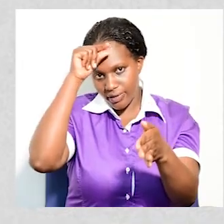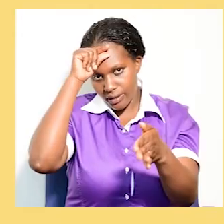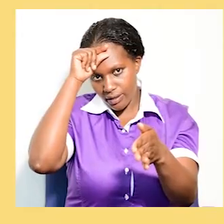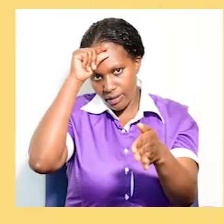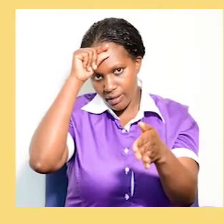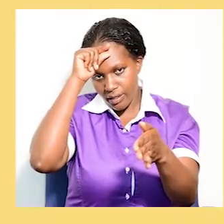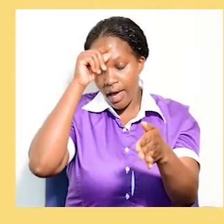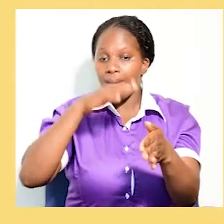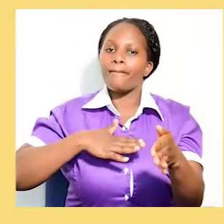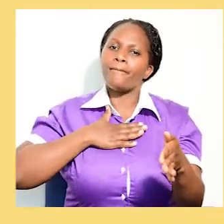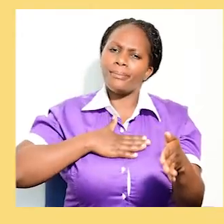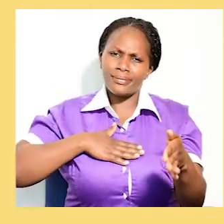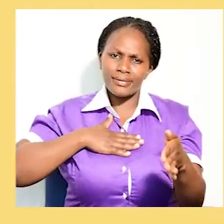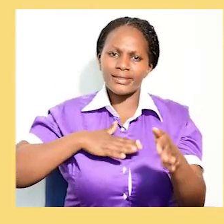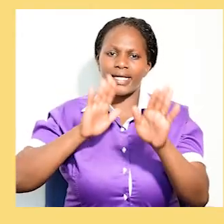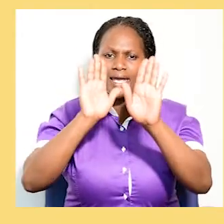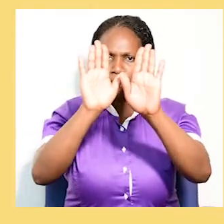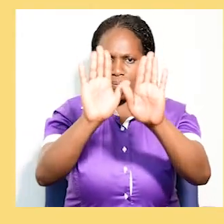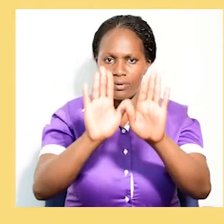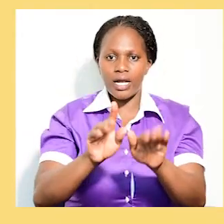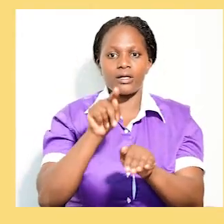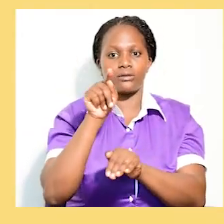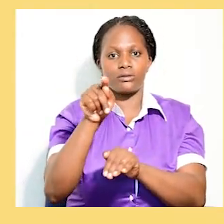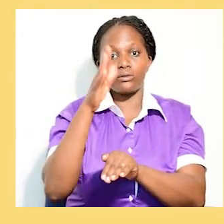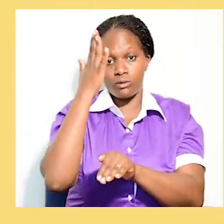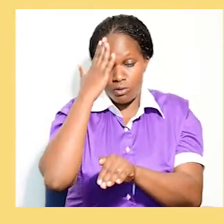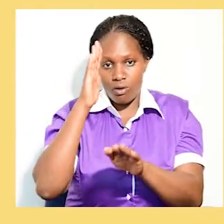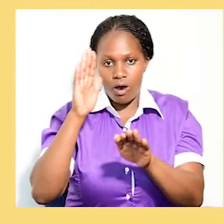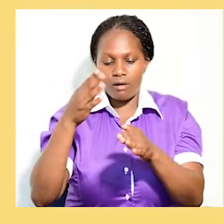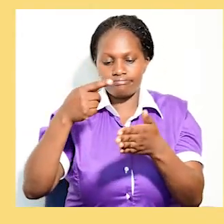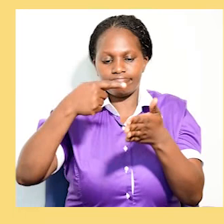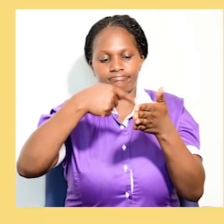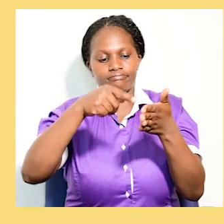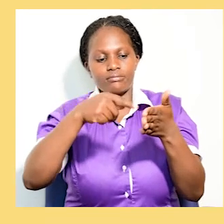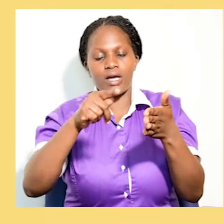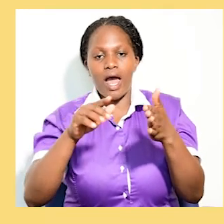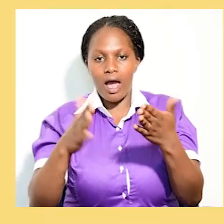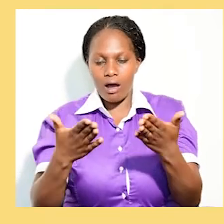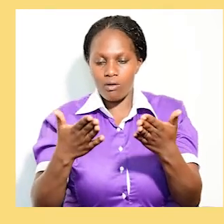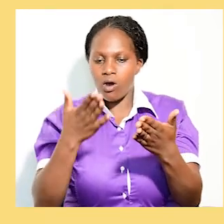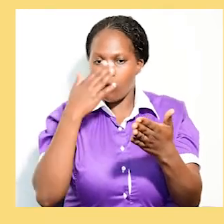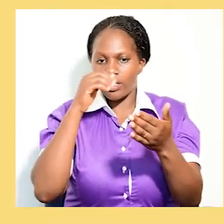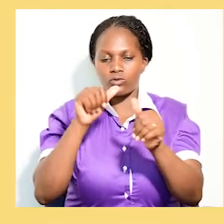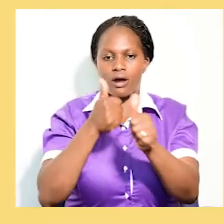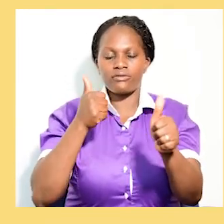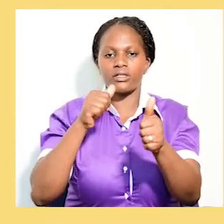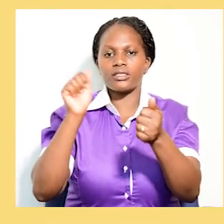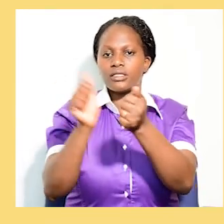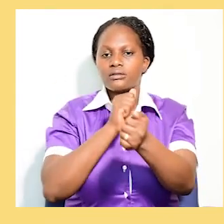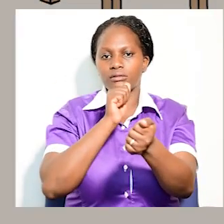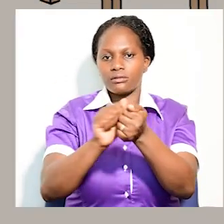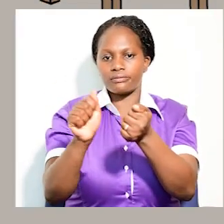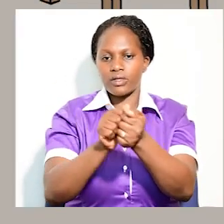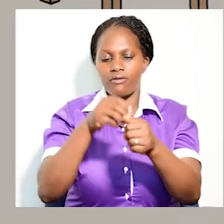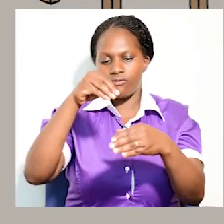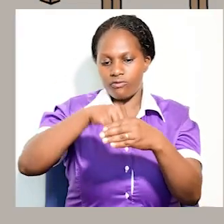Mpigia kura ni viema kujua jinsi ya kueka alama kwenye karatasi za kupigia kura ili usiharibu kura